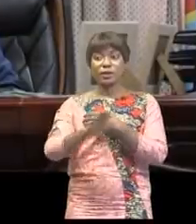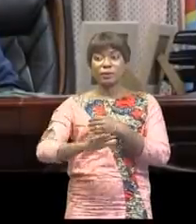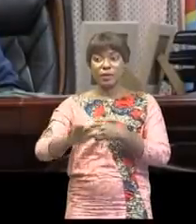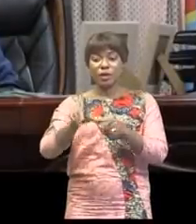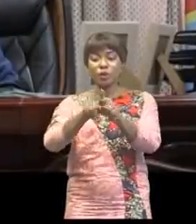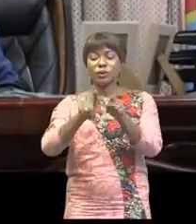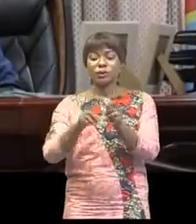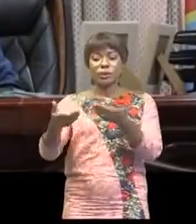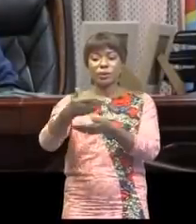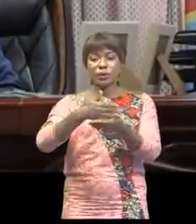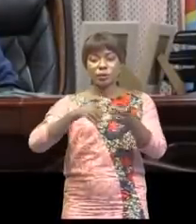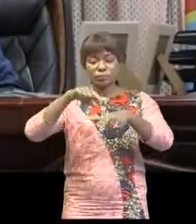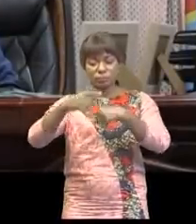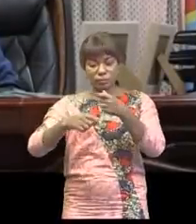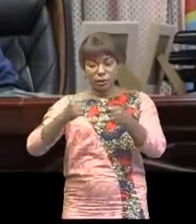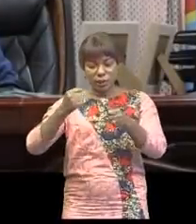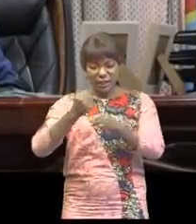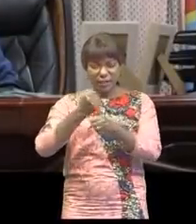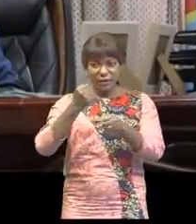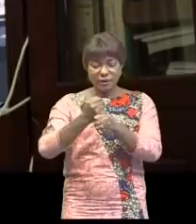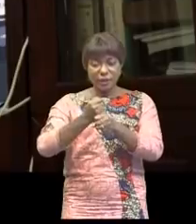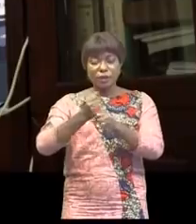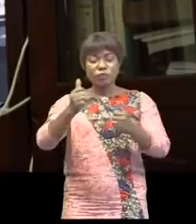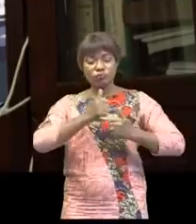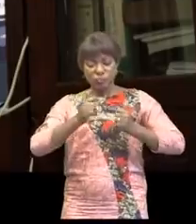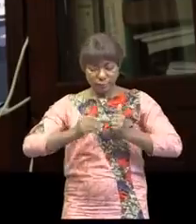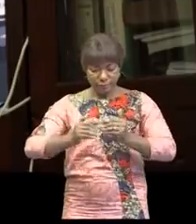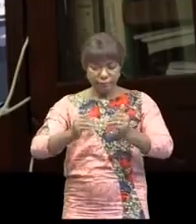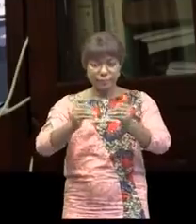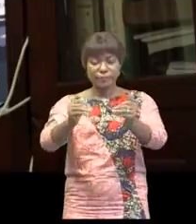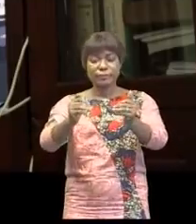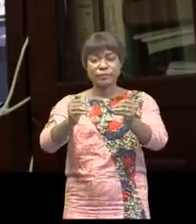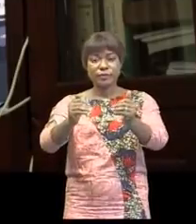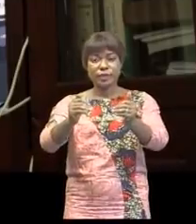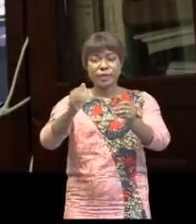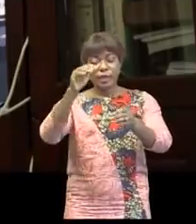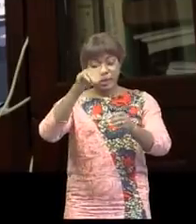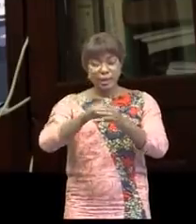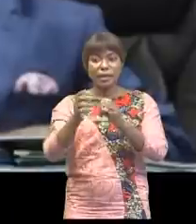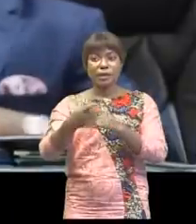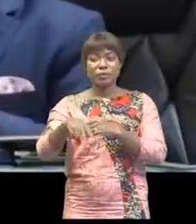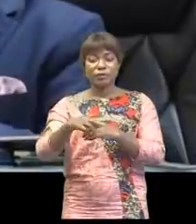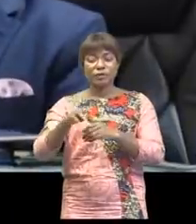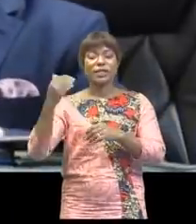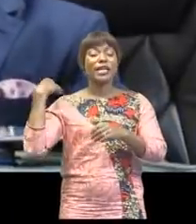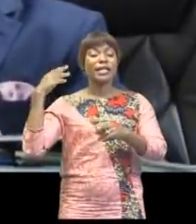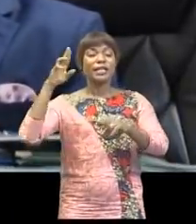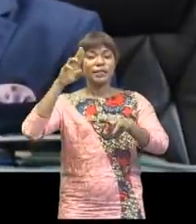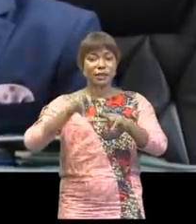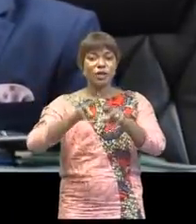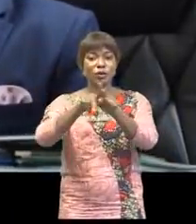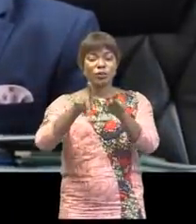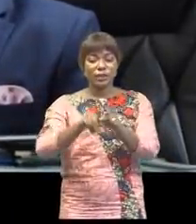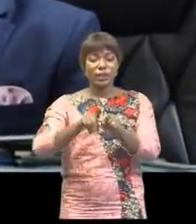de l'État, les opérations militaires se poursuivent, particulièrement dans les provinces sous état de siège et dans la